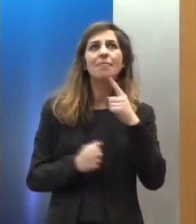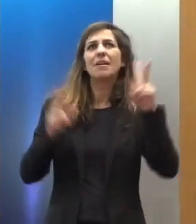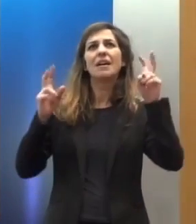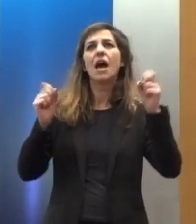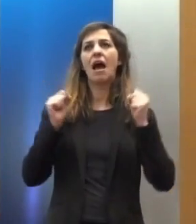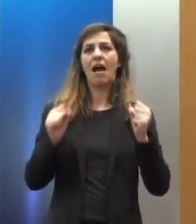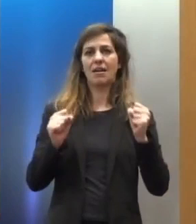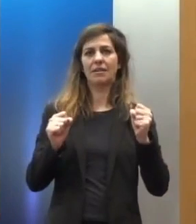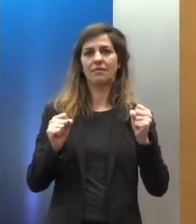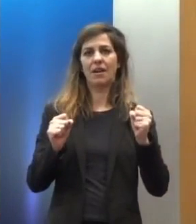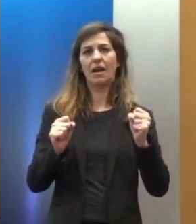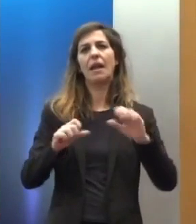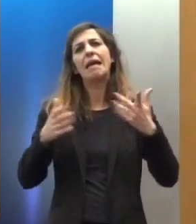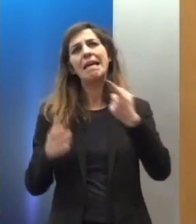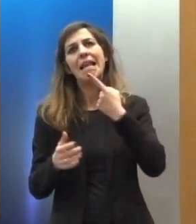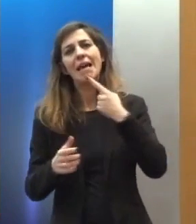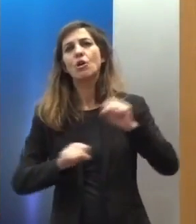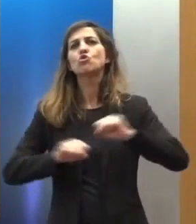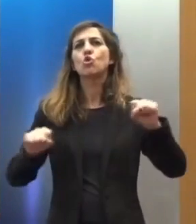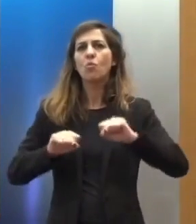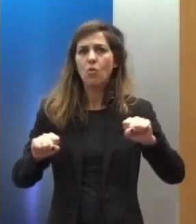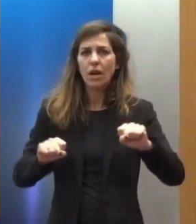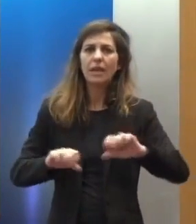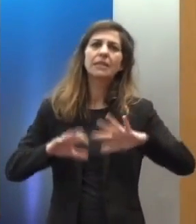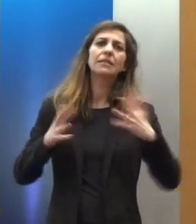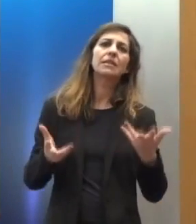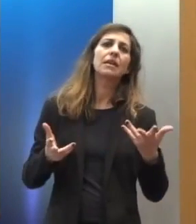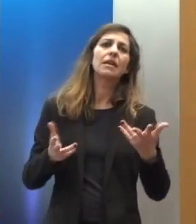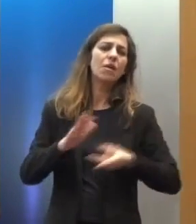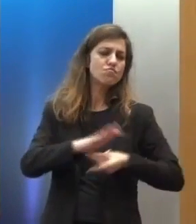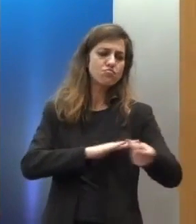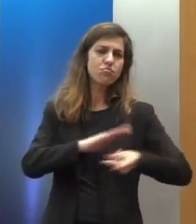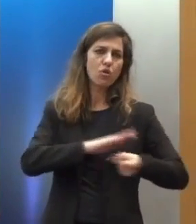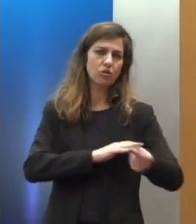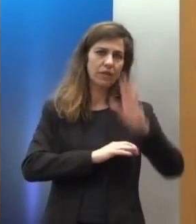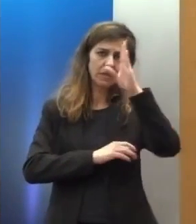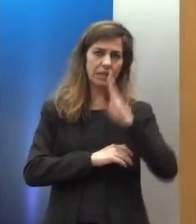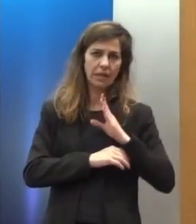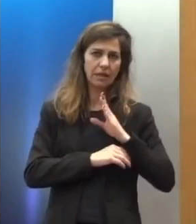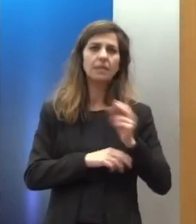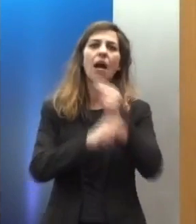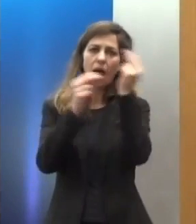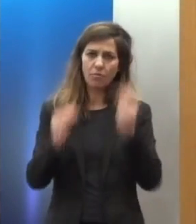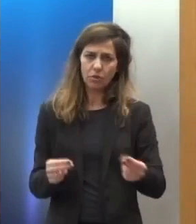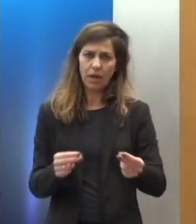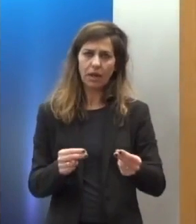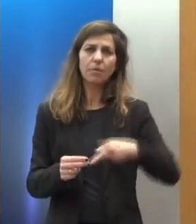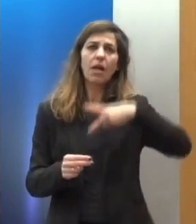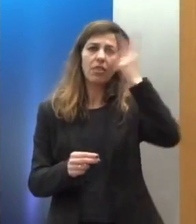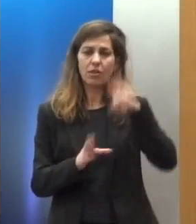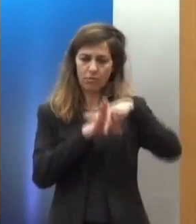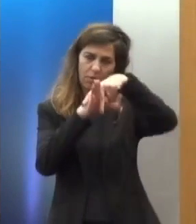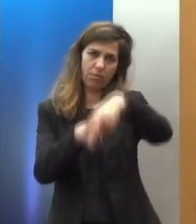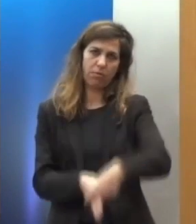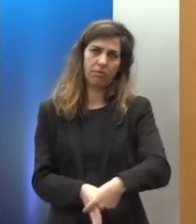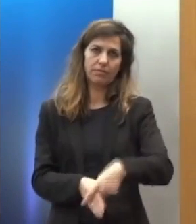είτε πρόκειται για την απειλή της τρομοκρατίας είτε για την προσφυγική κρίση, δεν μπορούμε να αποφύγουμε αυτό το δυσάρεστο